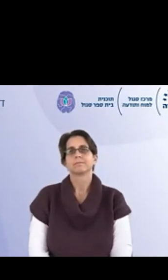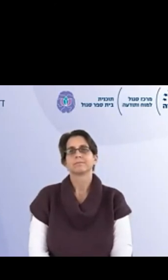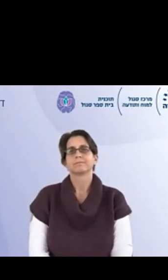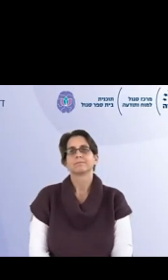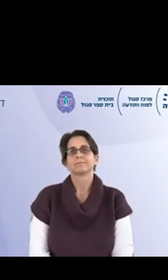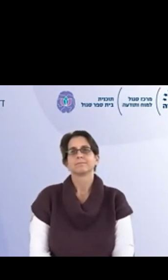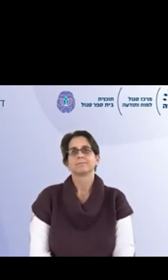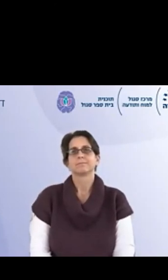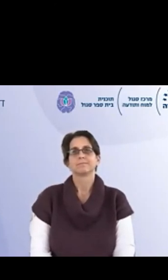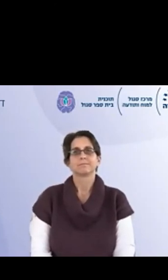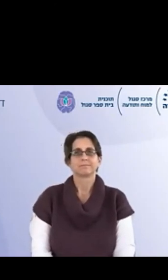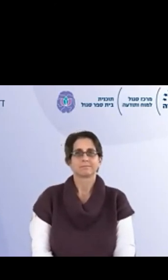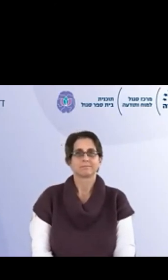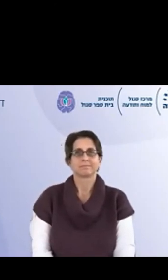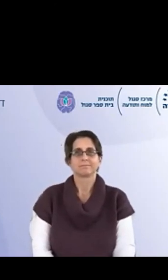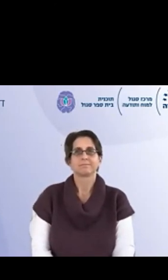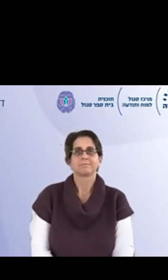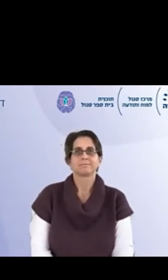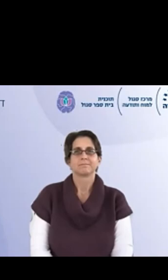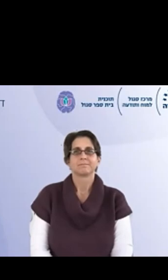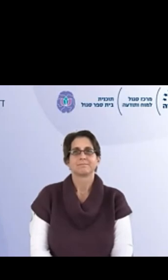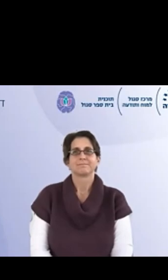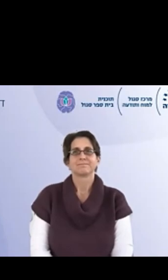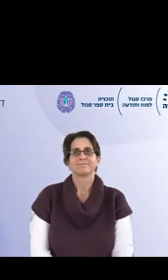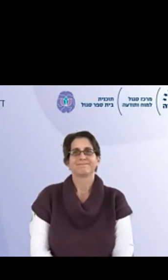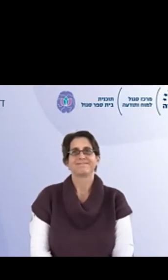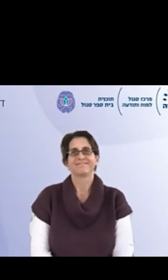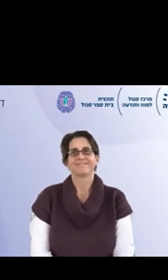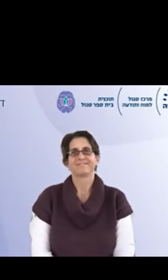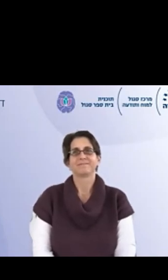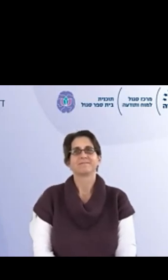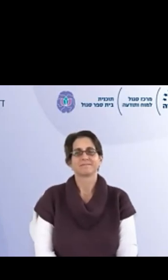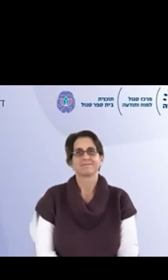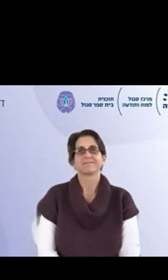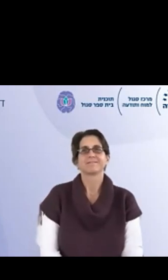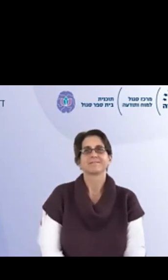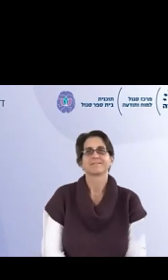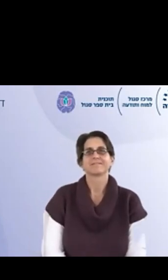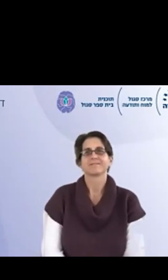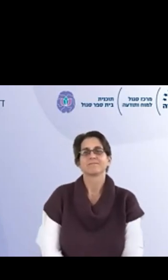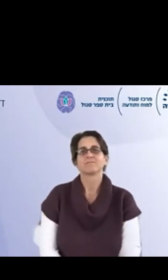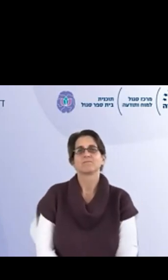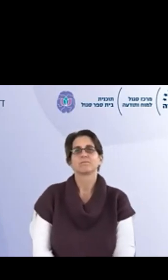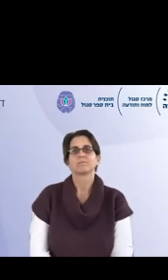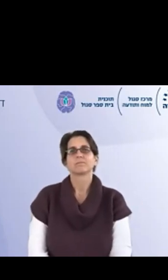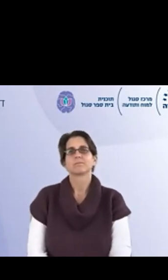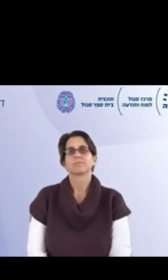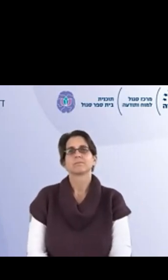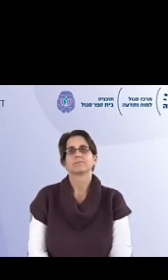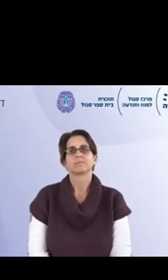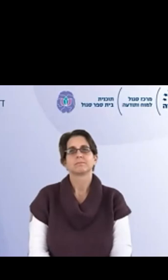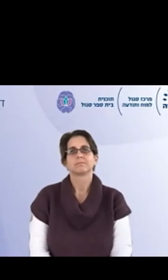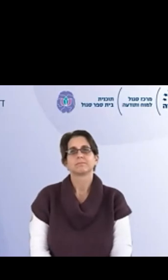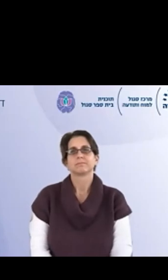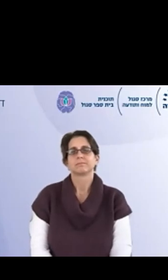שגרה, אז את רוצה שנעשה את השגרה, או שאת רוצה שנעשה פעילויות מהאינדפונסיות, אז האתגר הוא לייצר